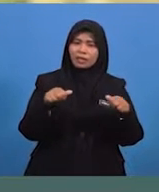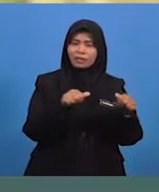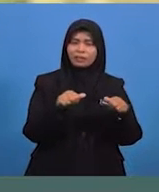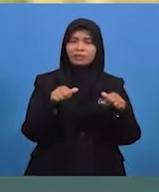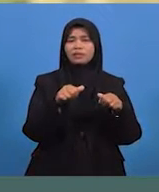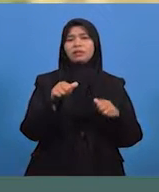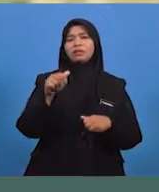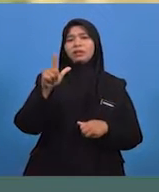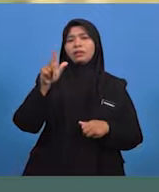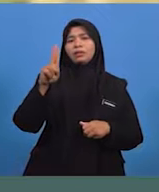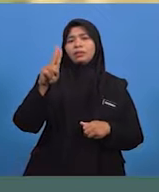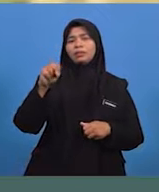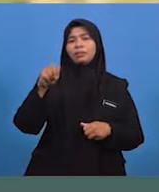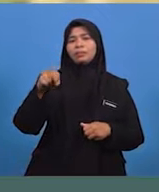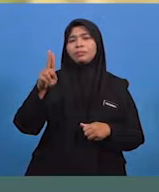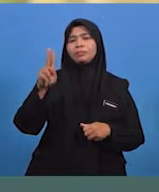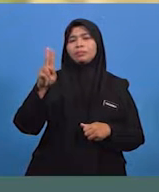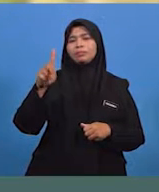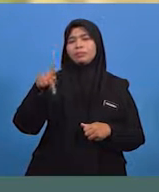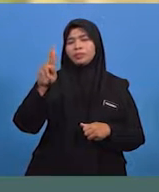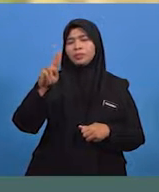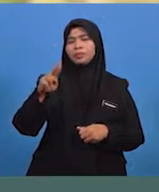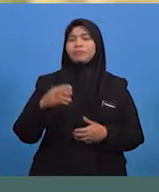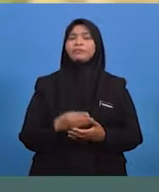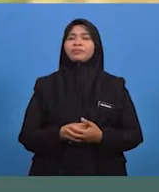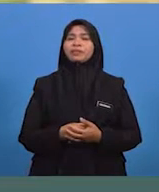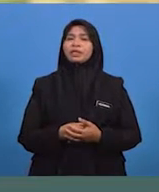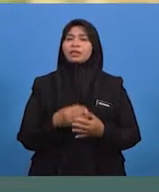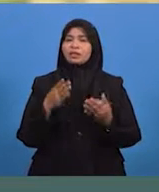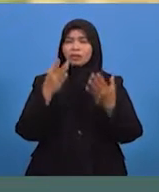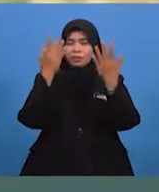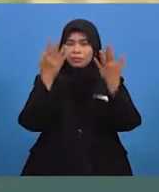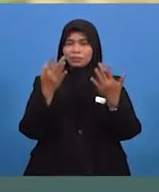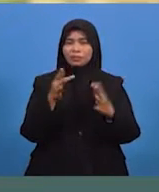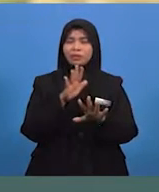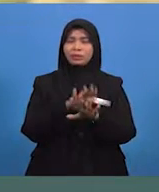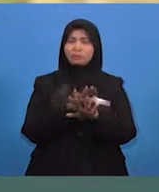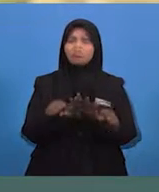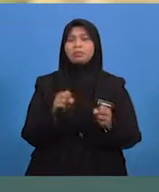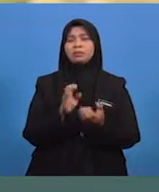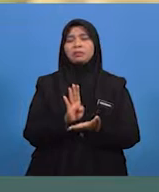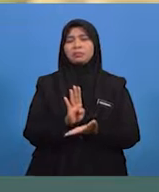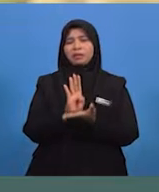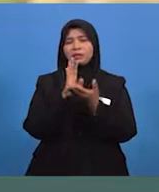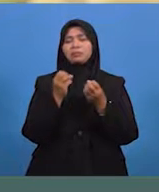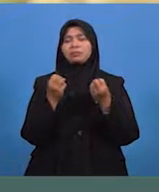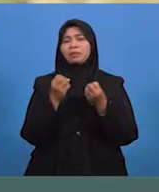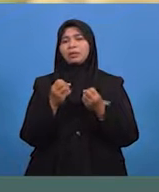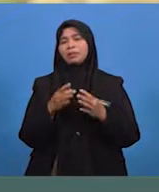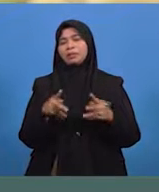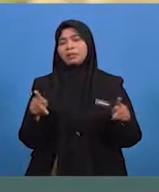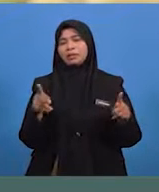sekalian, walaupun kita bersyukur menerima hujan yang banyak kerana membantu pelbagai aktiviti manusia,